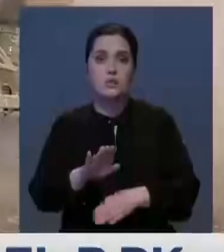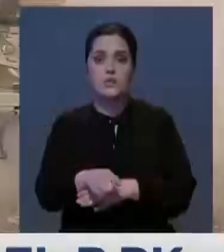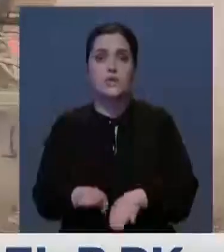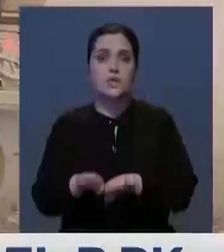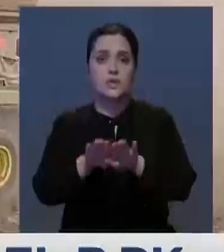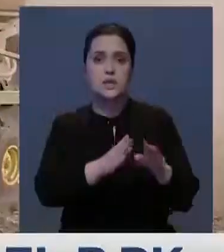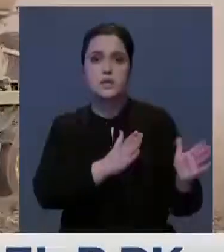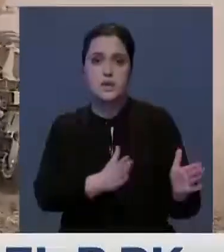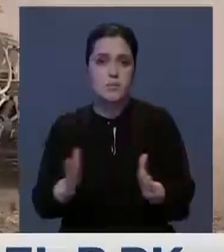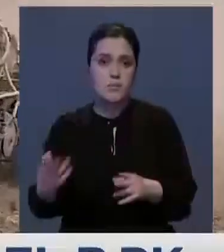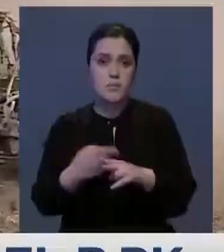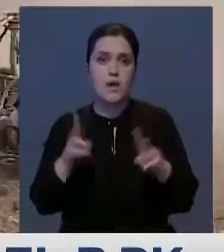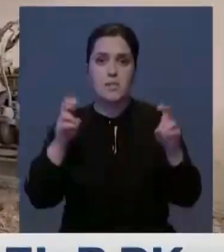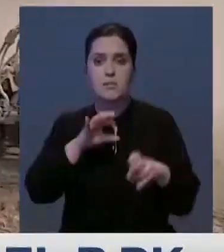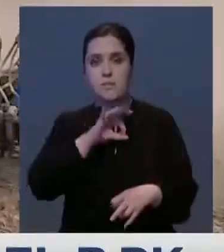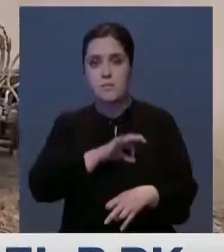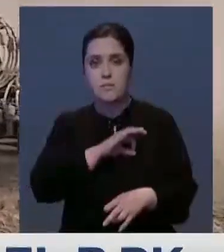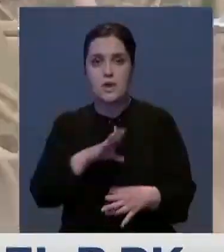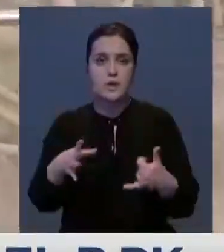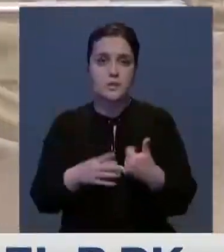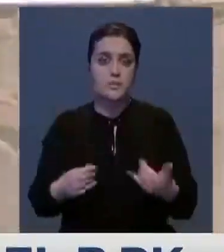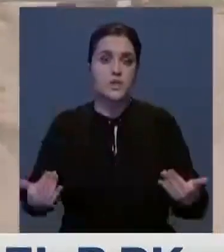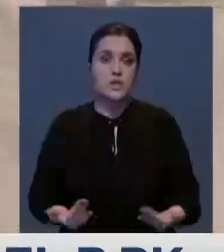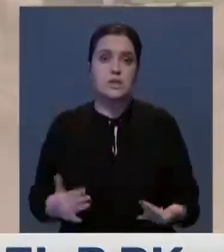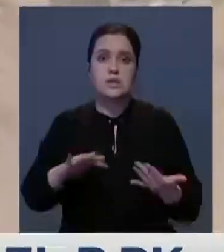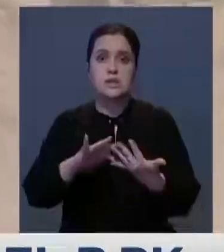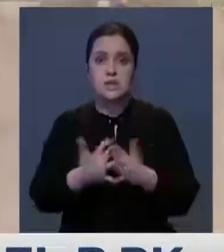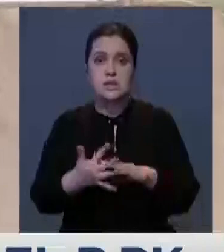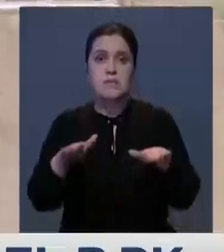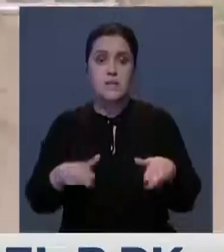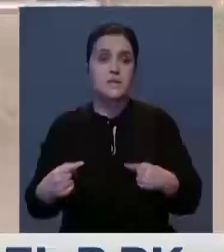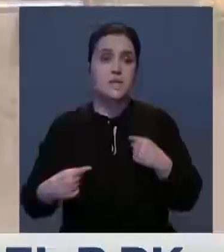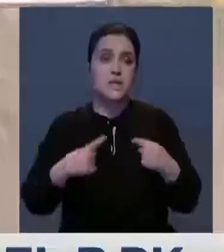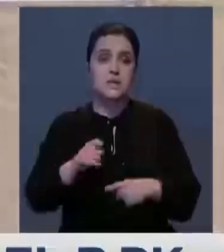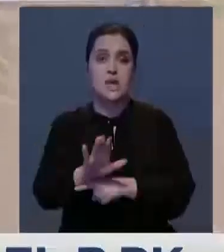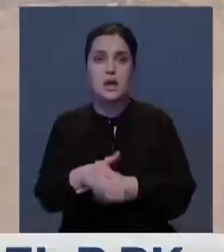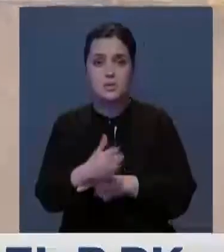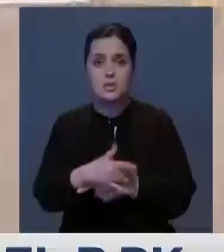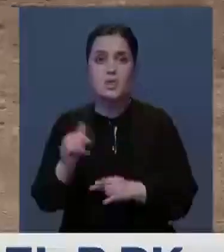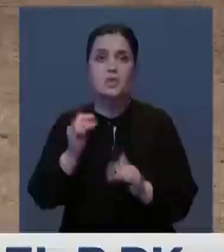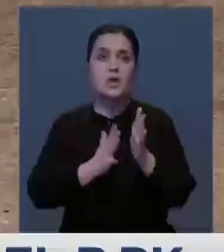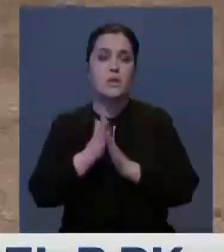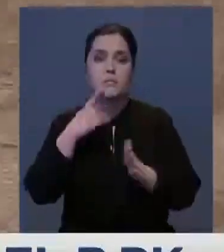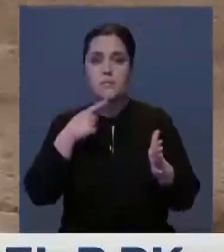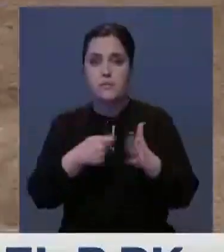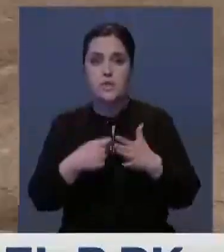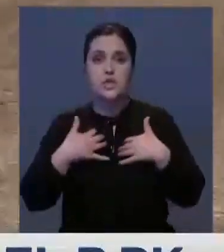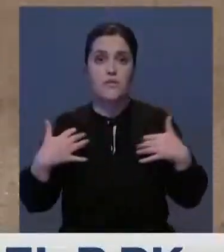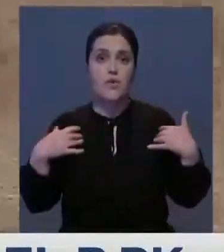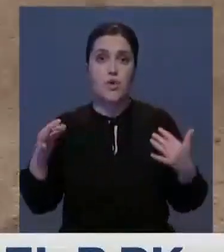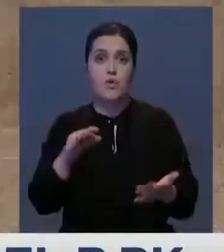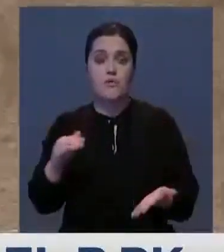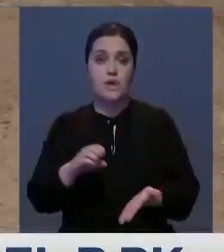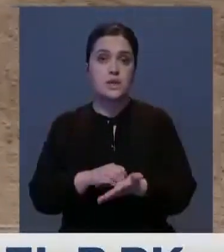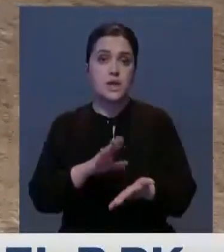пор отсутствует единая система оценки плодородия почв, а жители сельской местности страдают из-за отсутствия пастбищ. Согласно официальным данным,